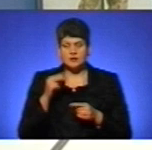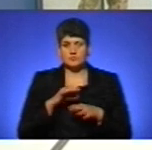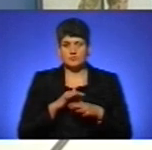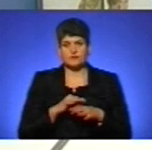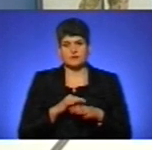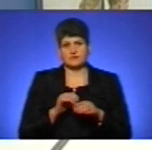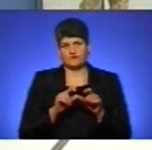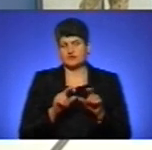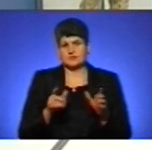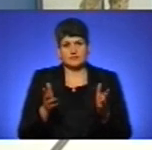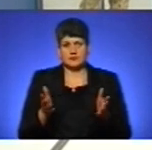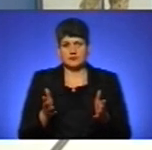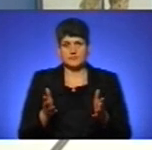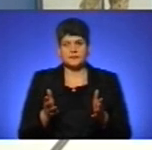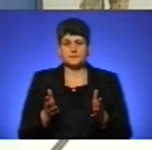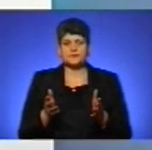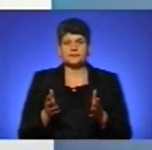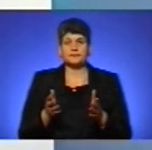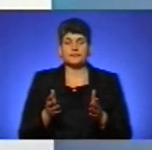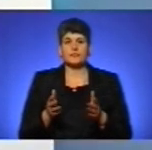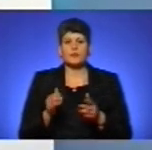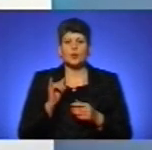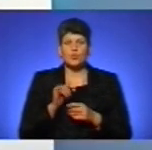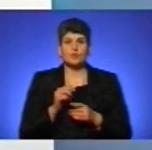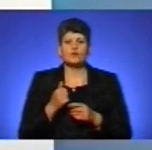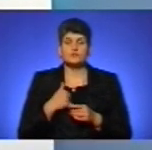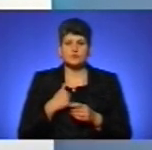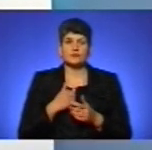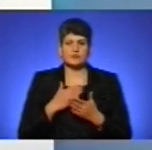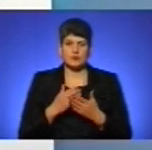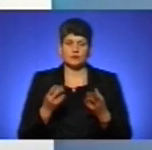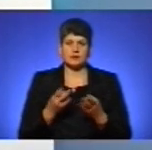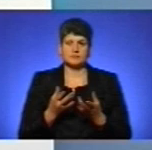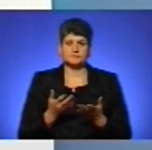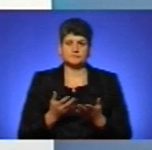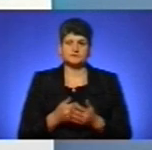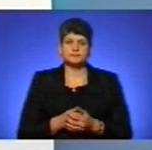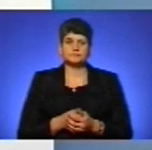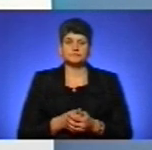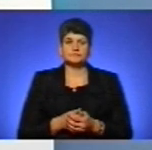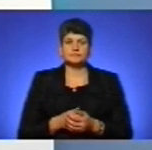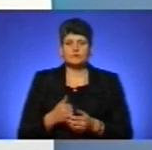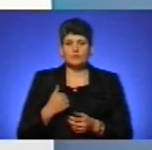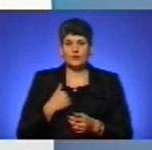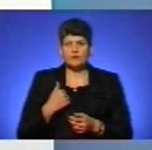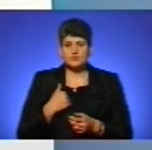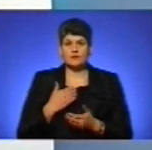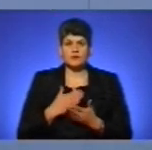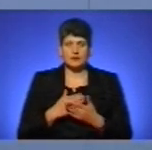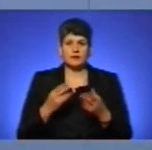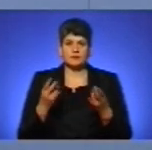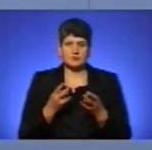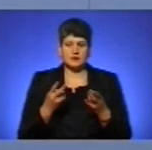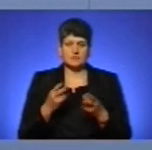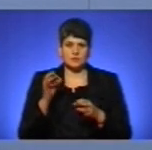частини. Чи безпосередньо у військових є наразі потреба? Військових є у нас невеличкий